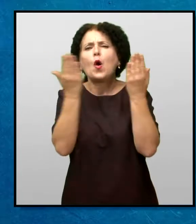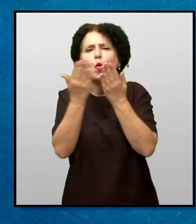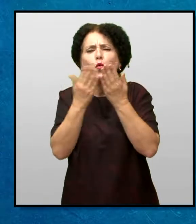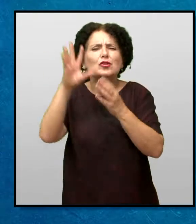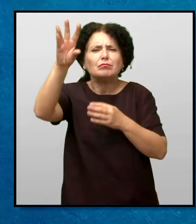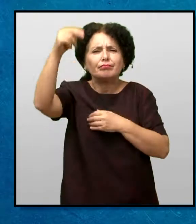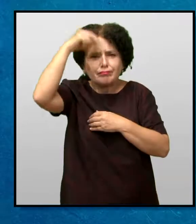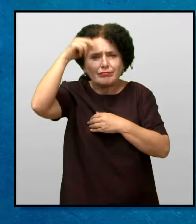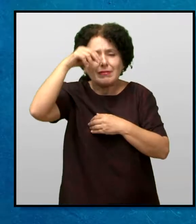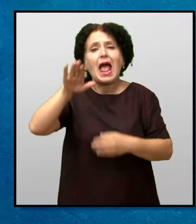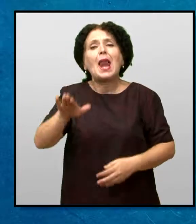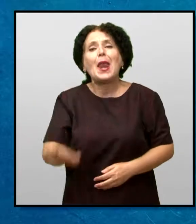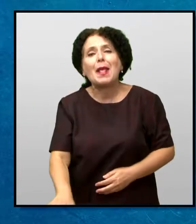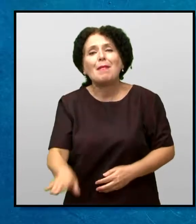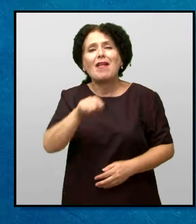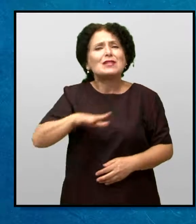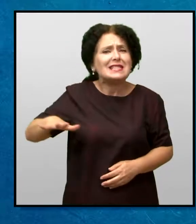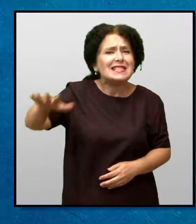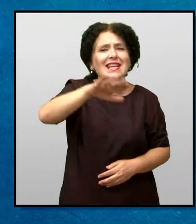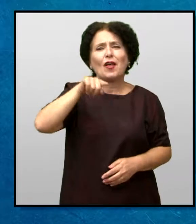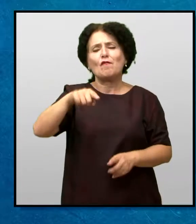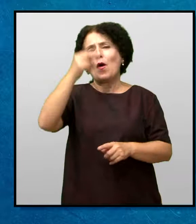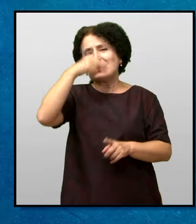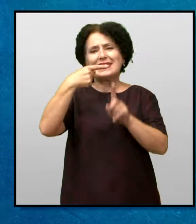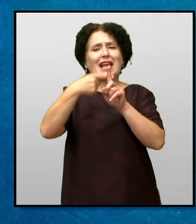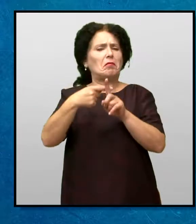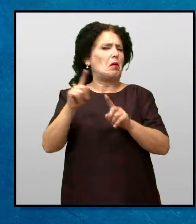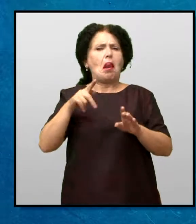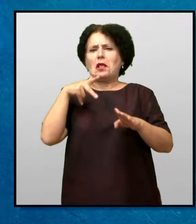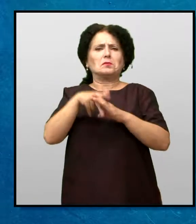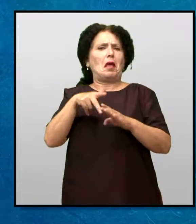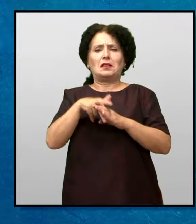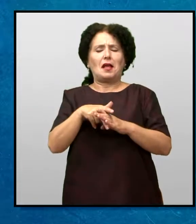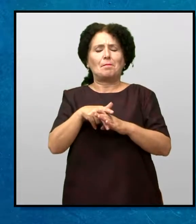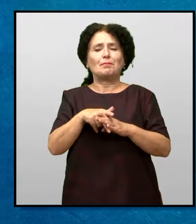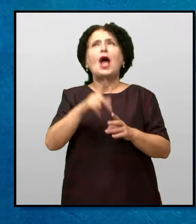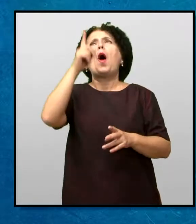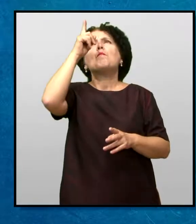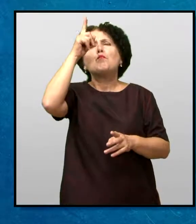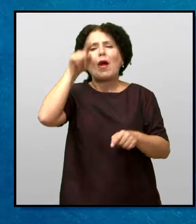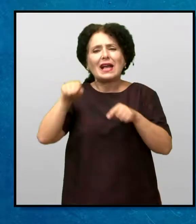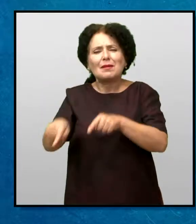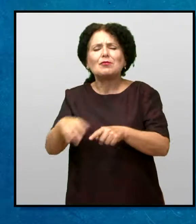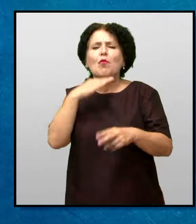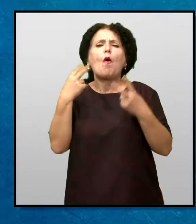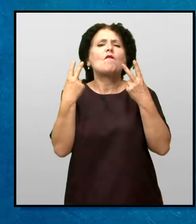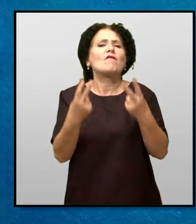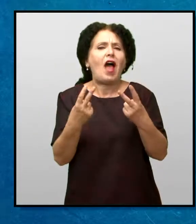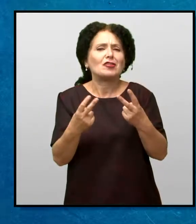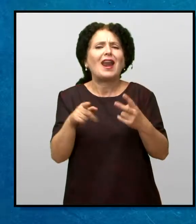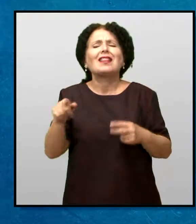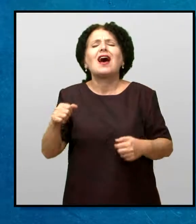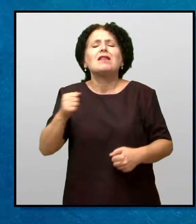И иако беше најмала во црквата Тоа не изена и пречеше Бог за Мери беше многу важен